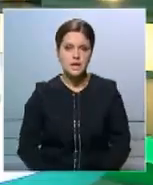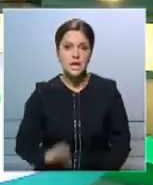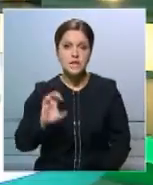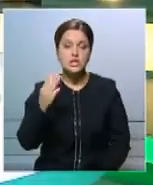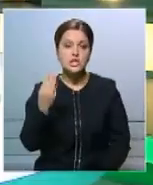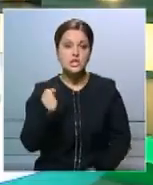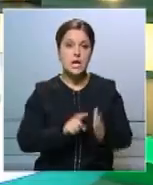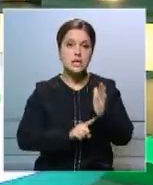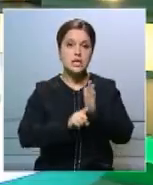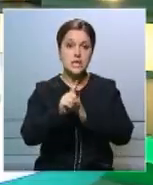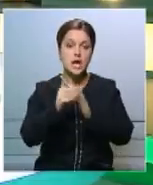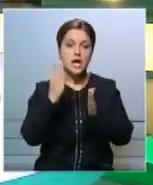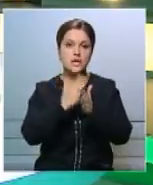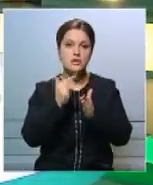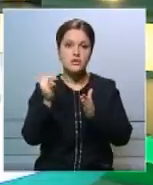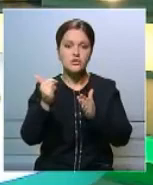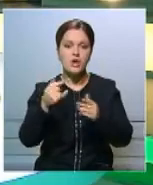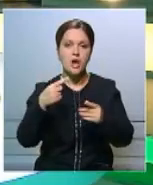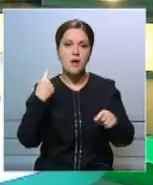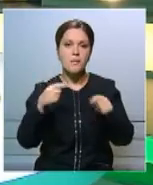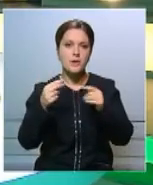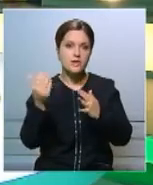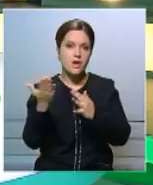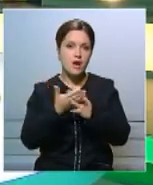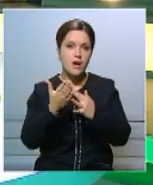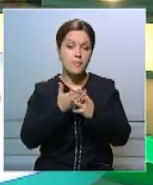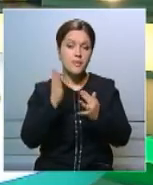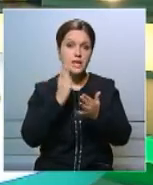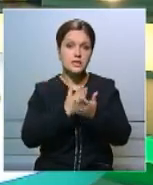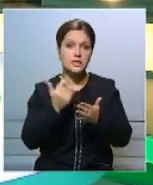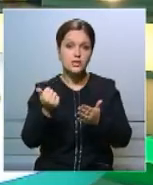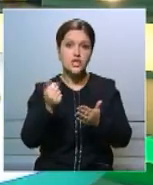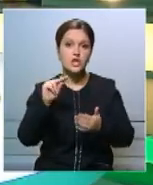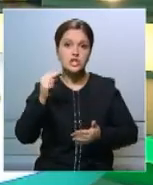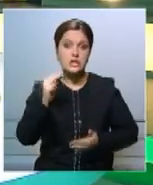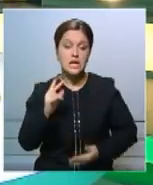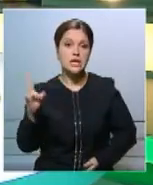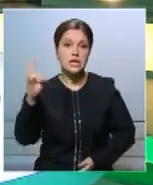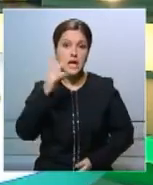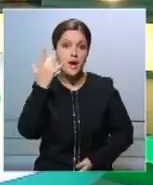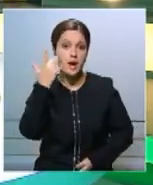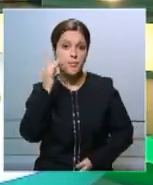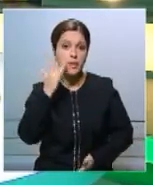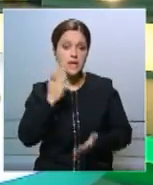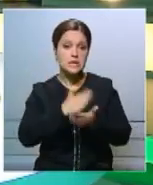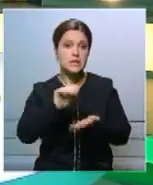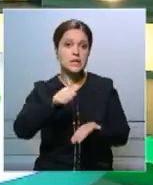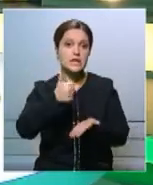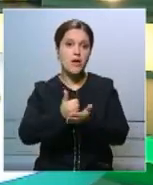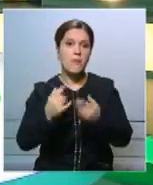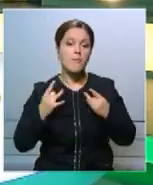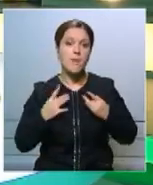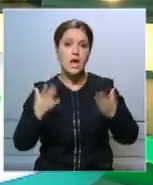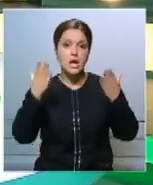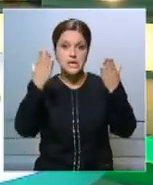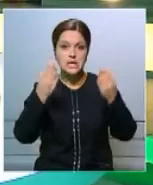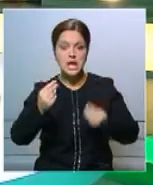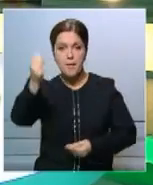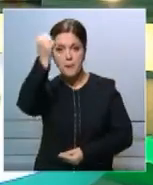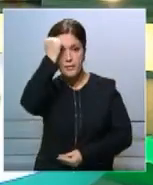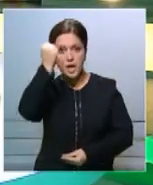В США начался сезон рождественских распродаж в последний четверг ноября. Американцы отмечают один из главных праздников – День